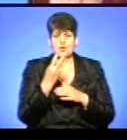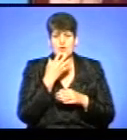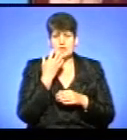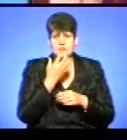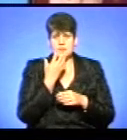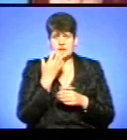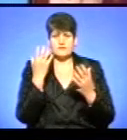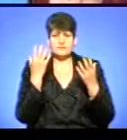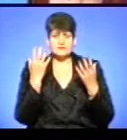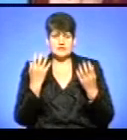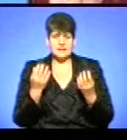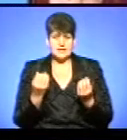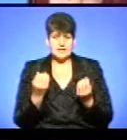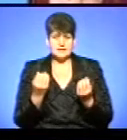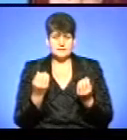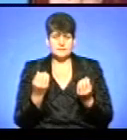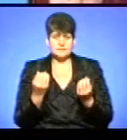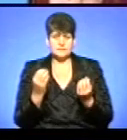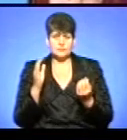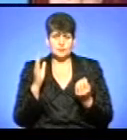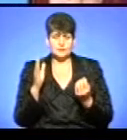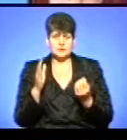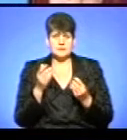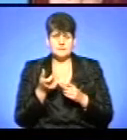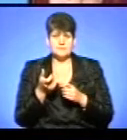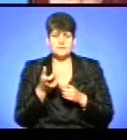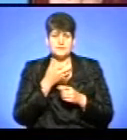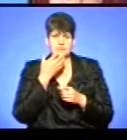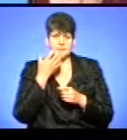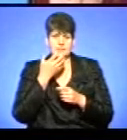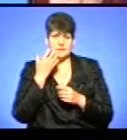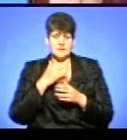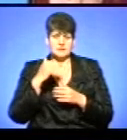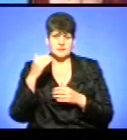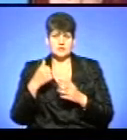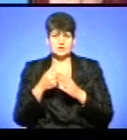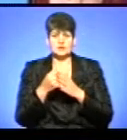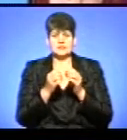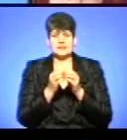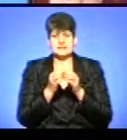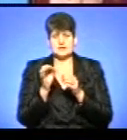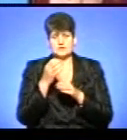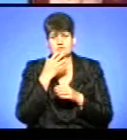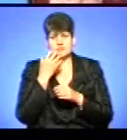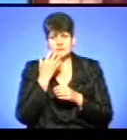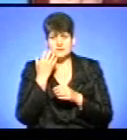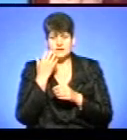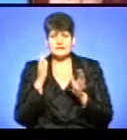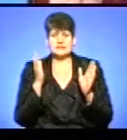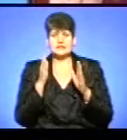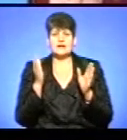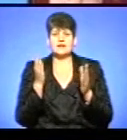тепла. В день температурні показники підвищуватимуться до 5-10 градусів. На вихідні